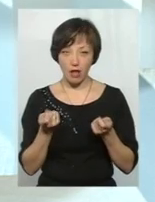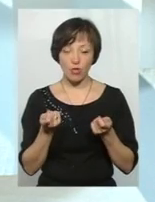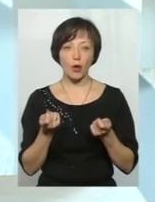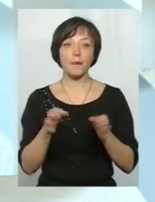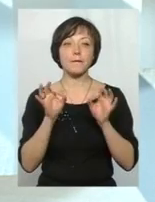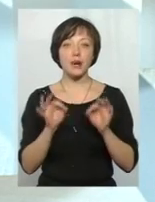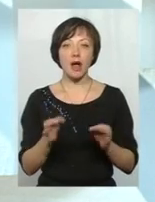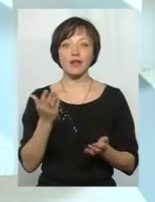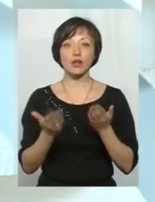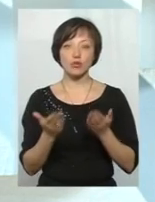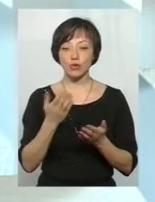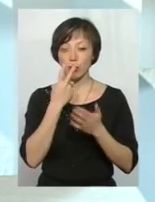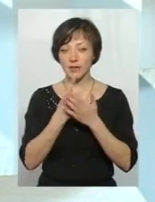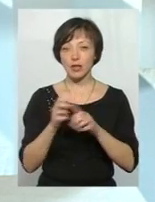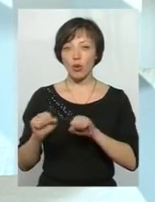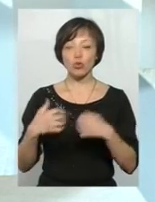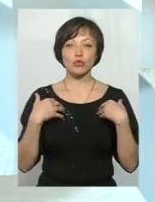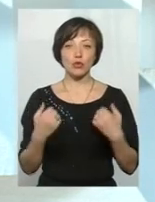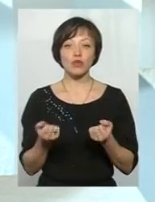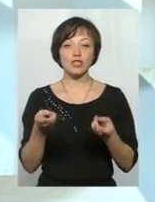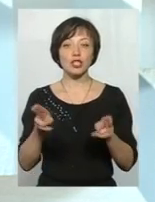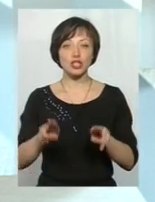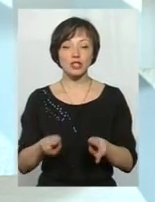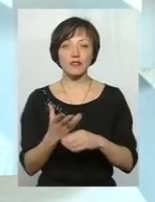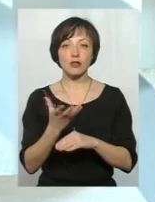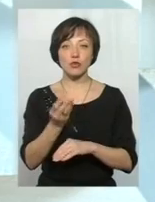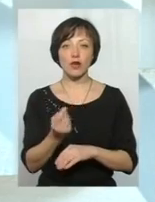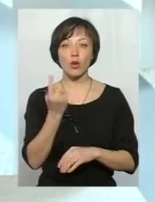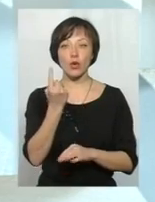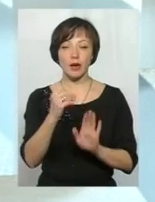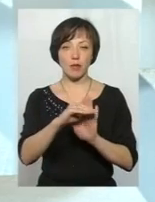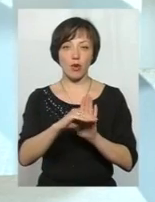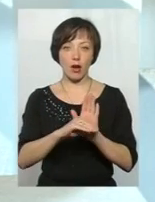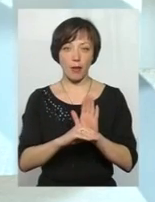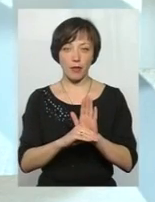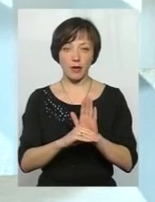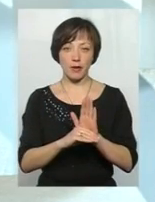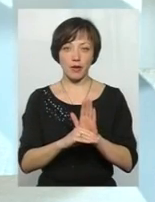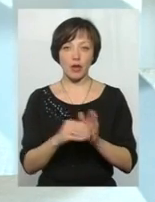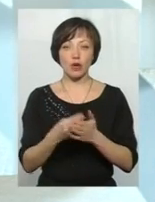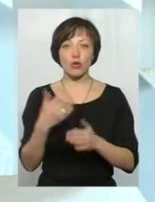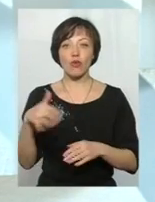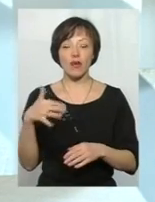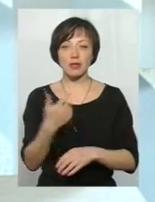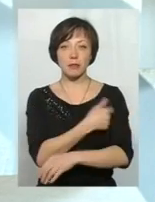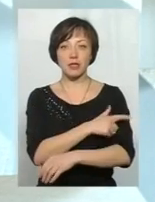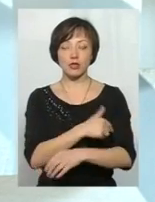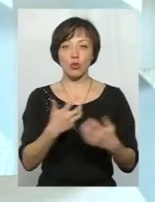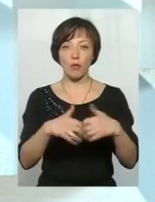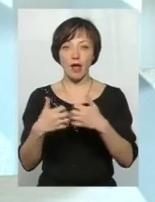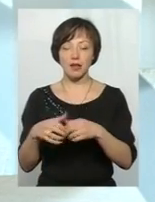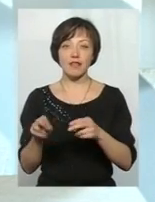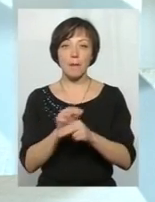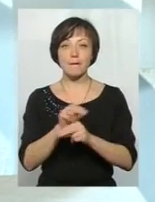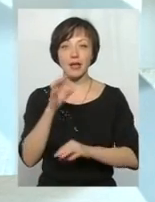Правильно. Якщо брати охорону здоров'я, то на сьогодні лишилося фінансування тільки однієї програми, щодо дороговартісного медичного обладнання та